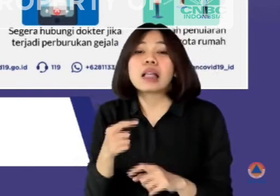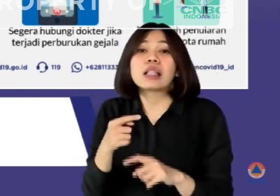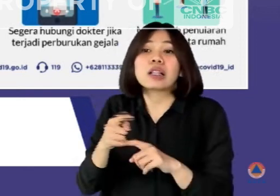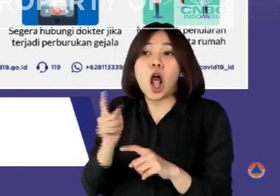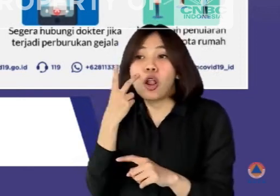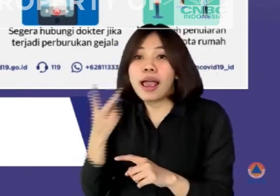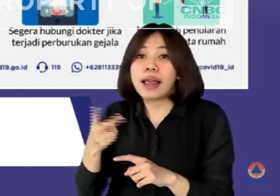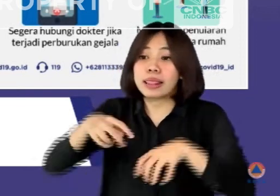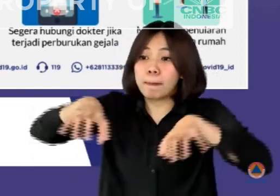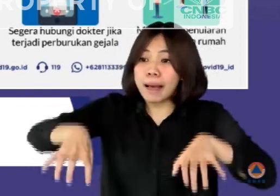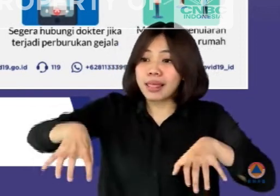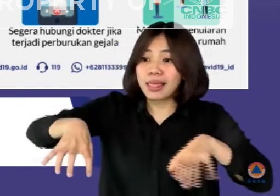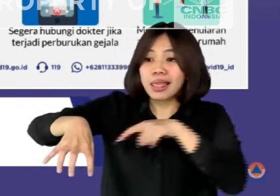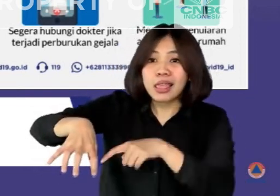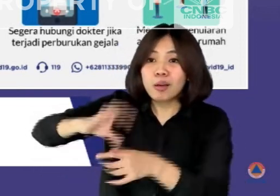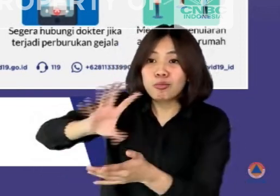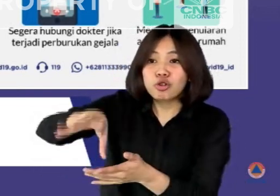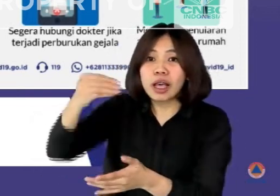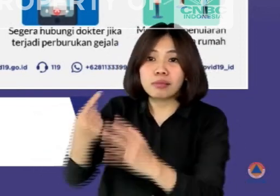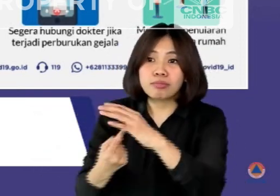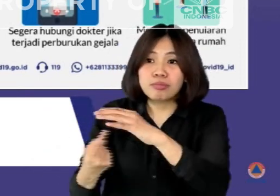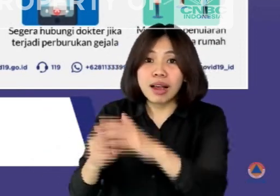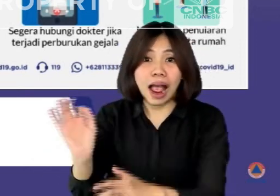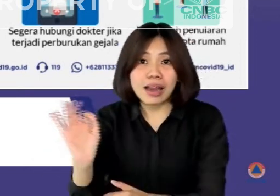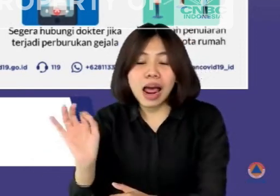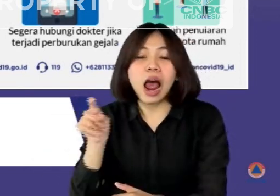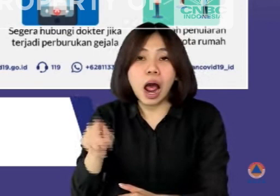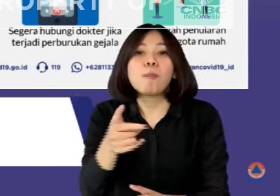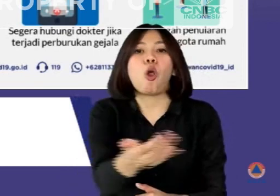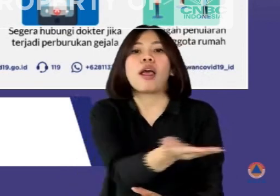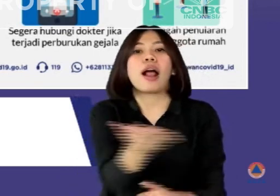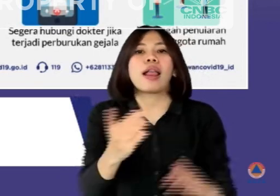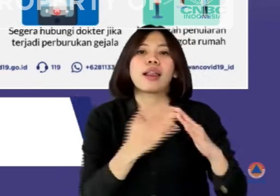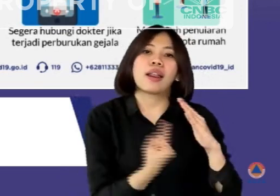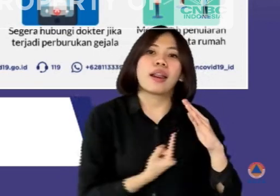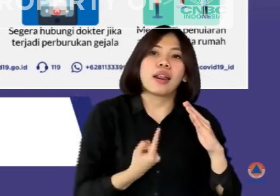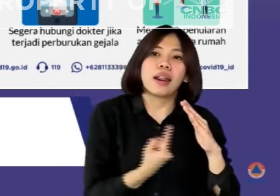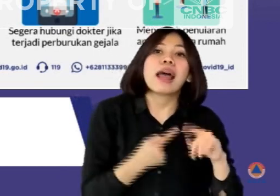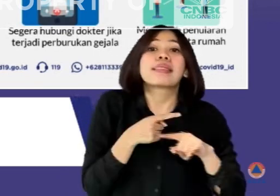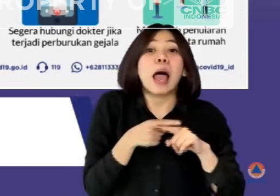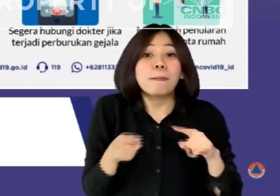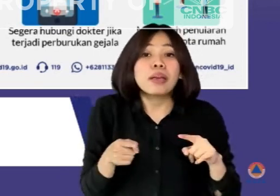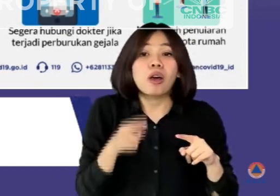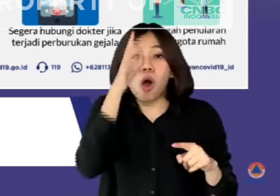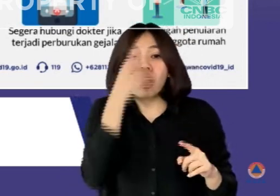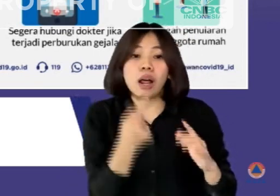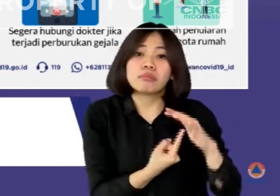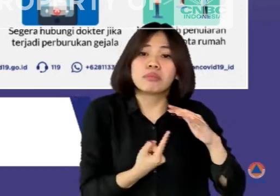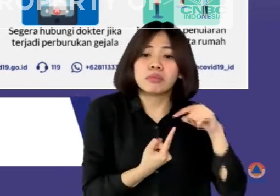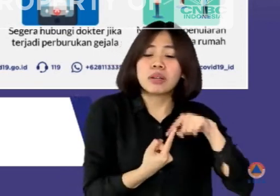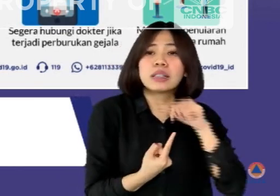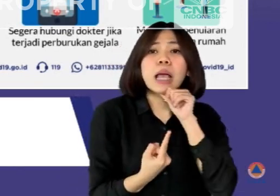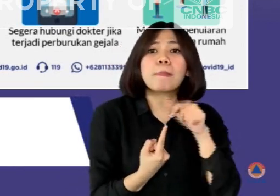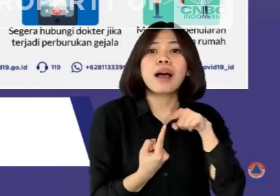terpusat terdekat yang tersedia dan diperuntukkan hanya untuk kasus yang tidak menunjukkan kejala atau kejala